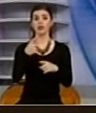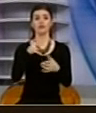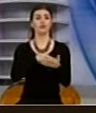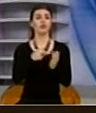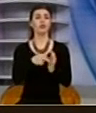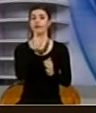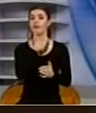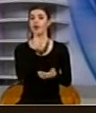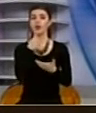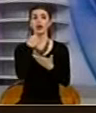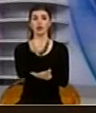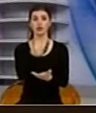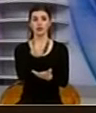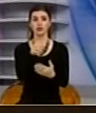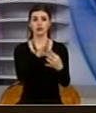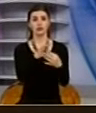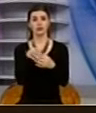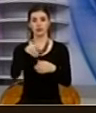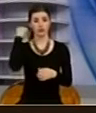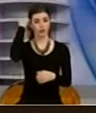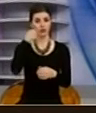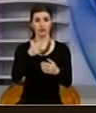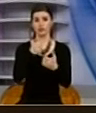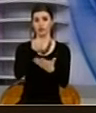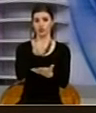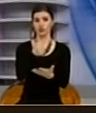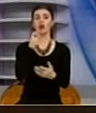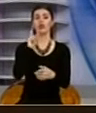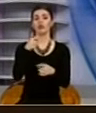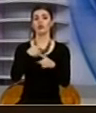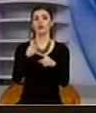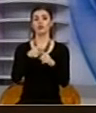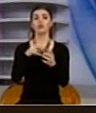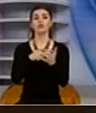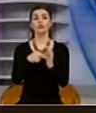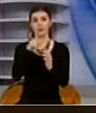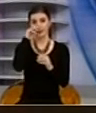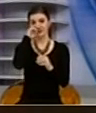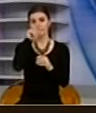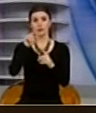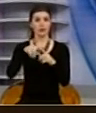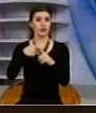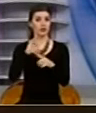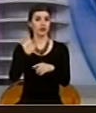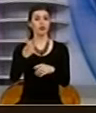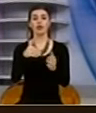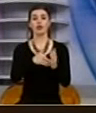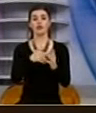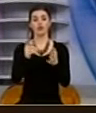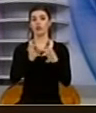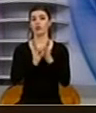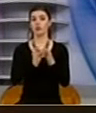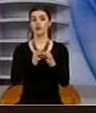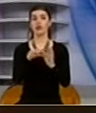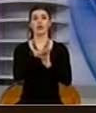finansimit nga bugjeti Kosovës, problem i të të duhet të zhjidhe nga rëtë këja, sepse është e obligushme me